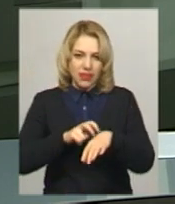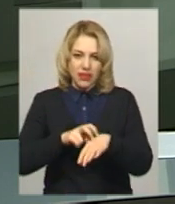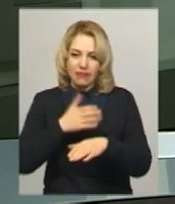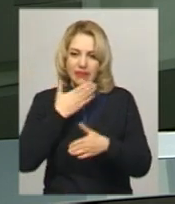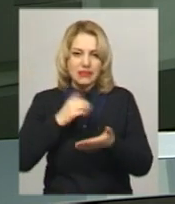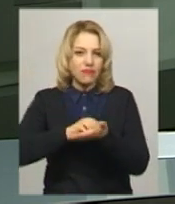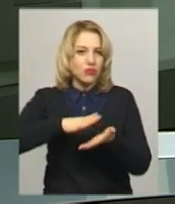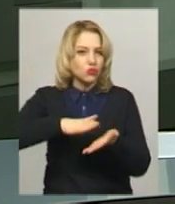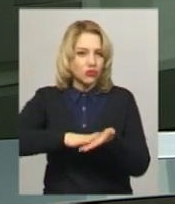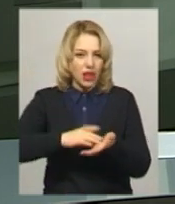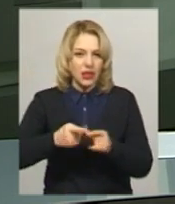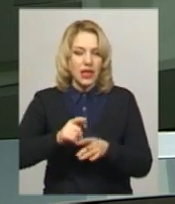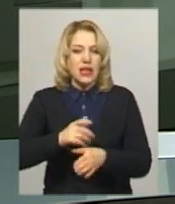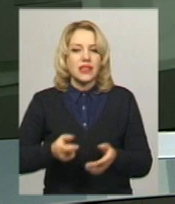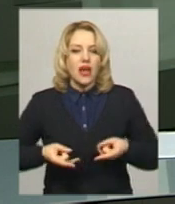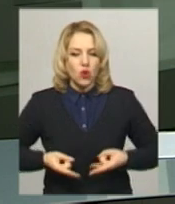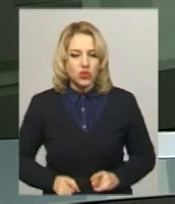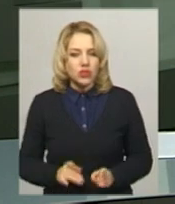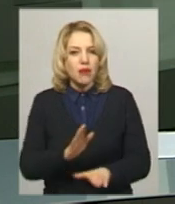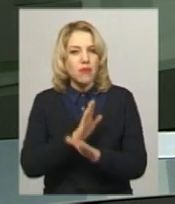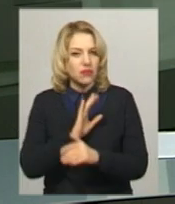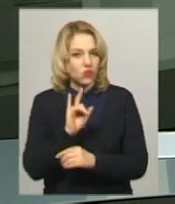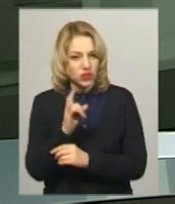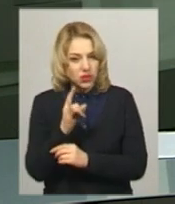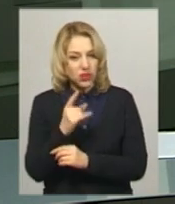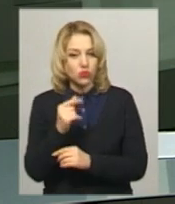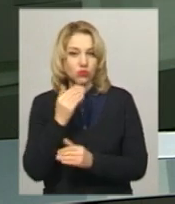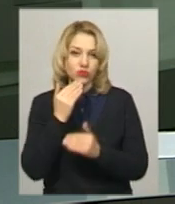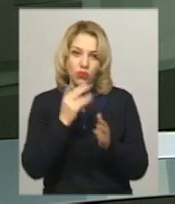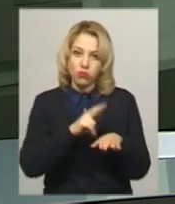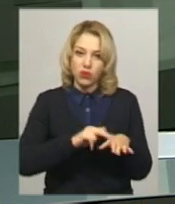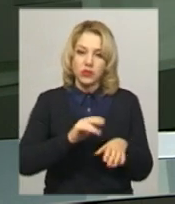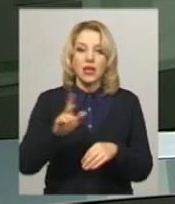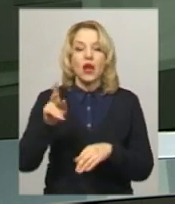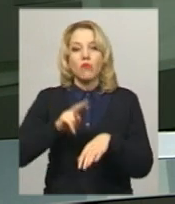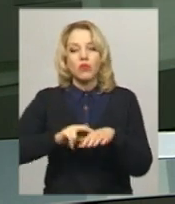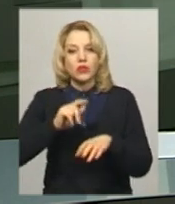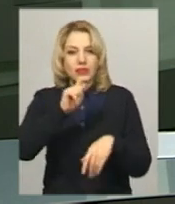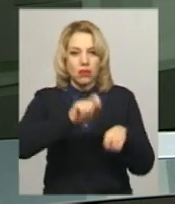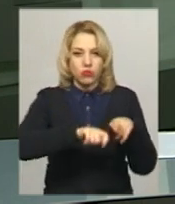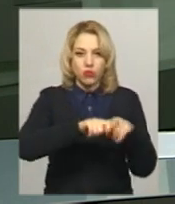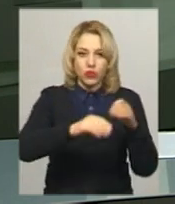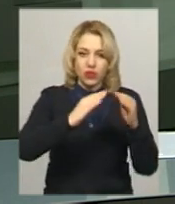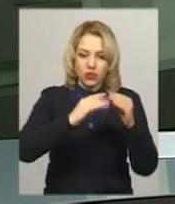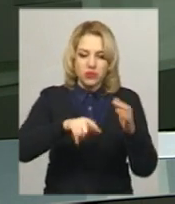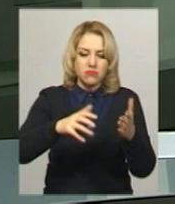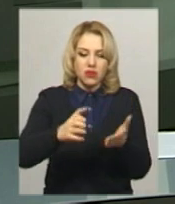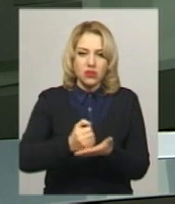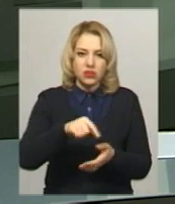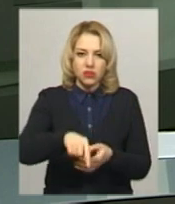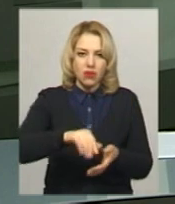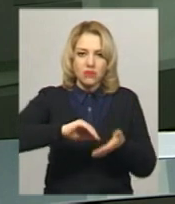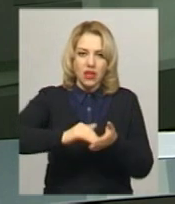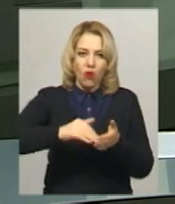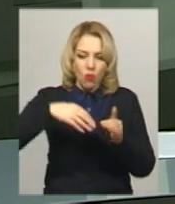немовлят, а тому й звернулися до поліції. Поліцейські перевірили господарство, де проживала жінка, і знайшли закопане немовля. Наразі